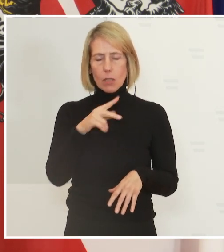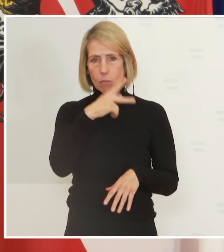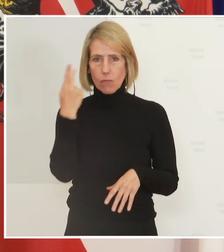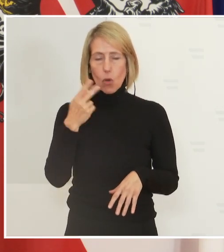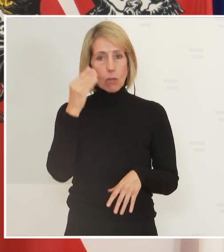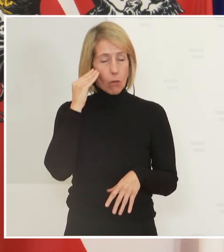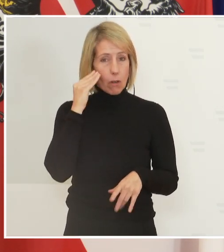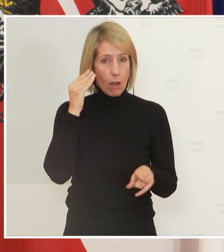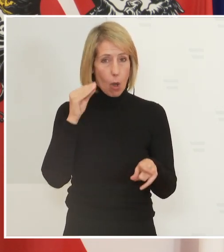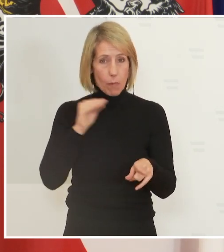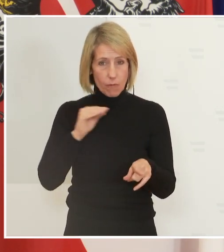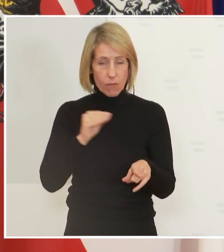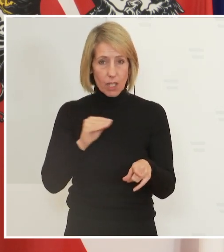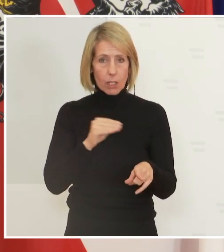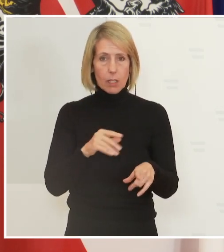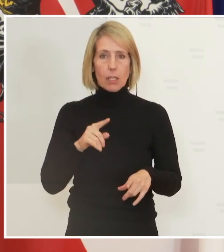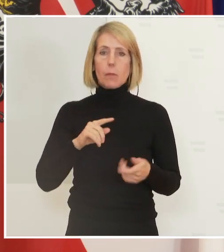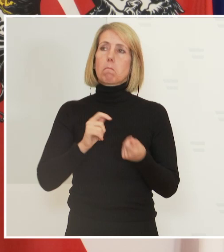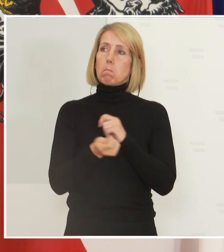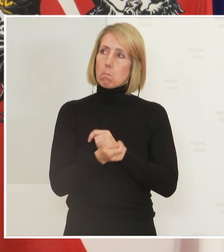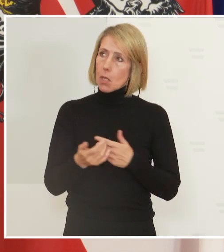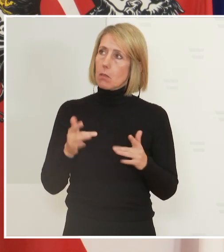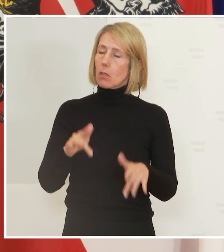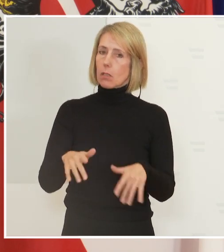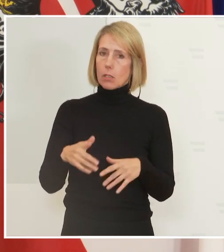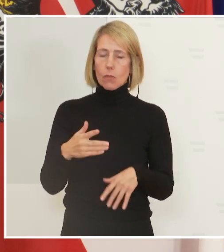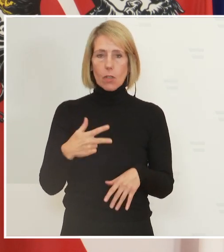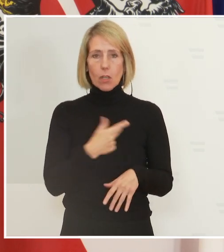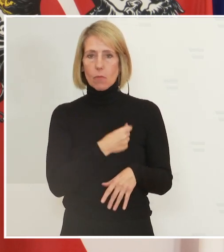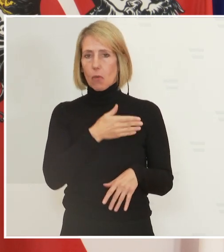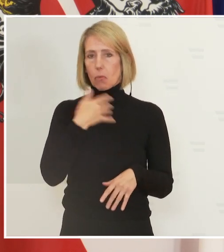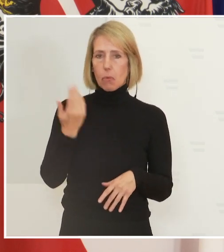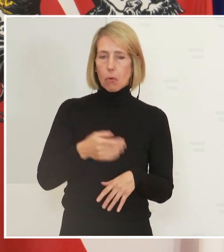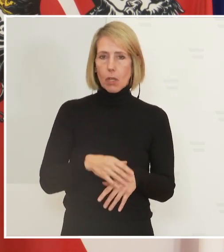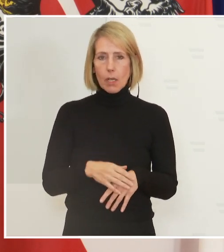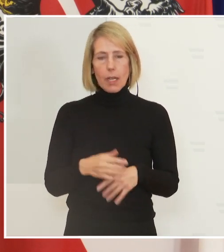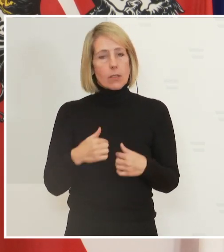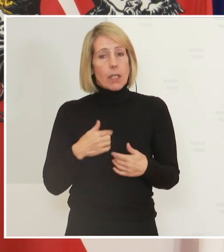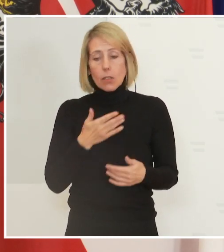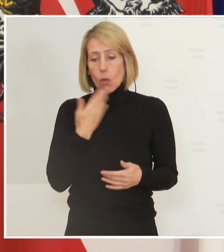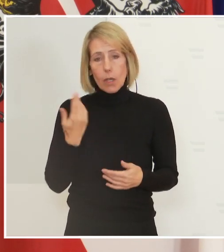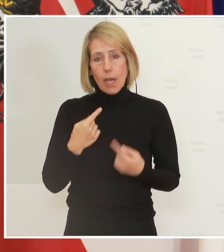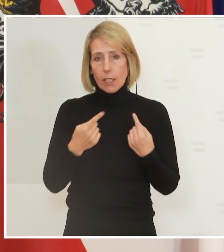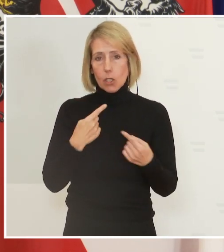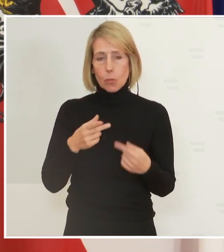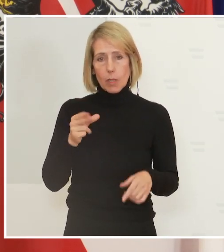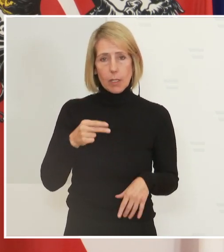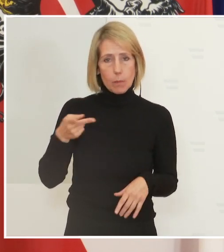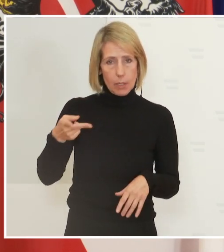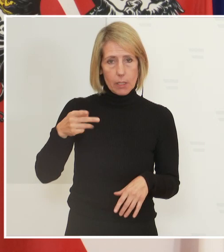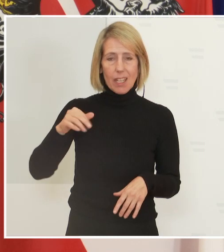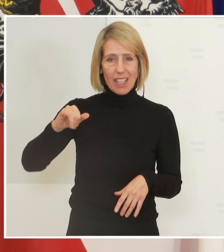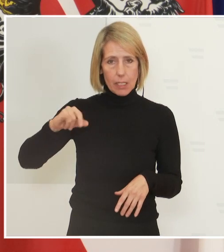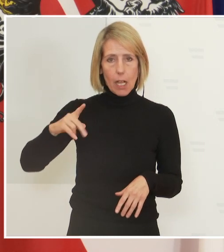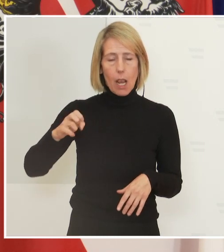tatsächlich glauben, die das als Alternative sehen und nicht impfen gehen. Also, ich habe noch kein Gespräch gehabt mit dem Herbert Kickl. Es war